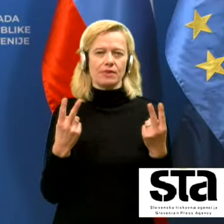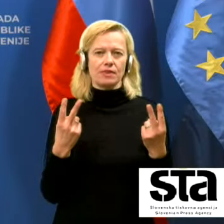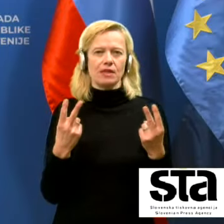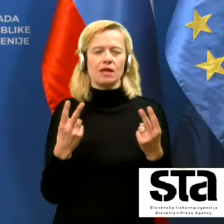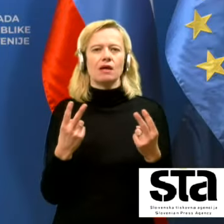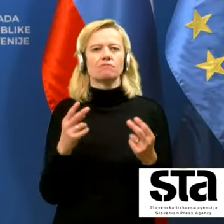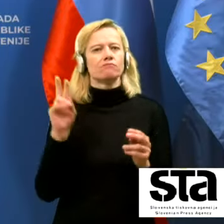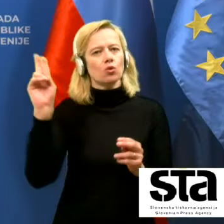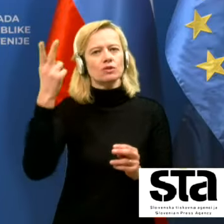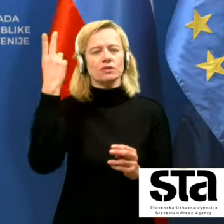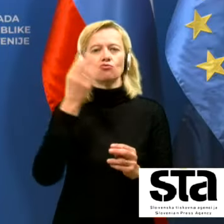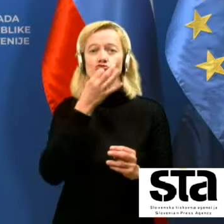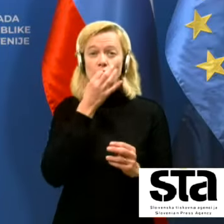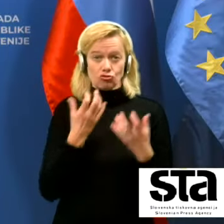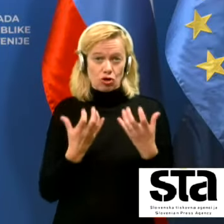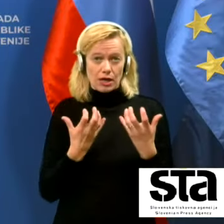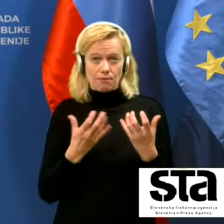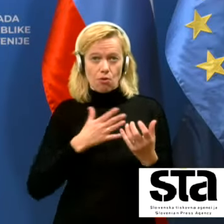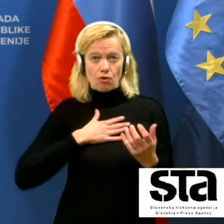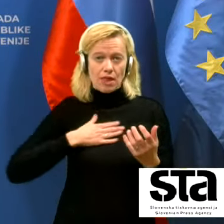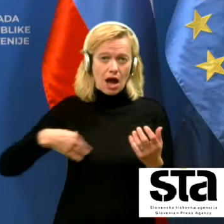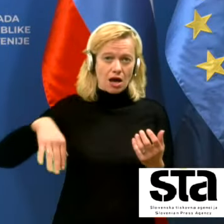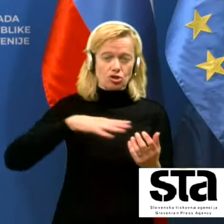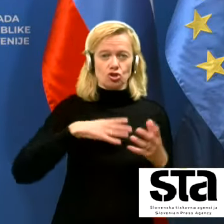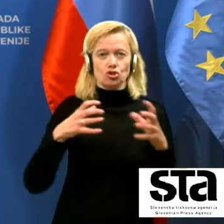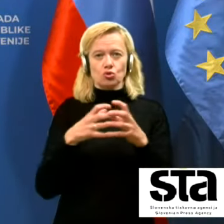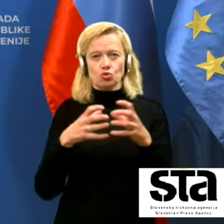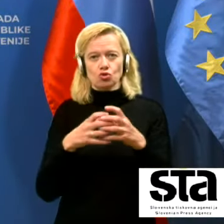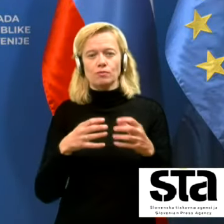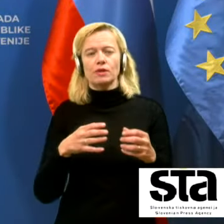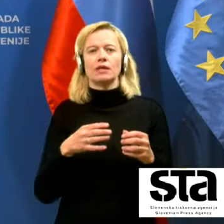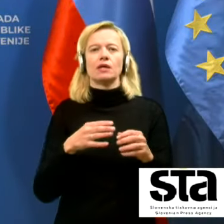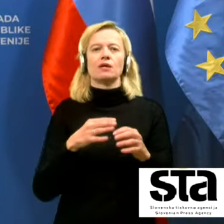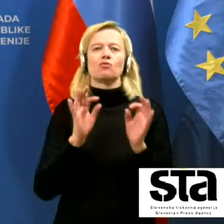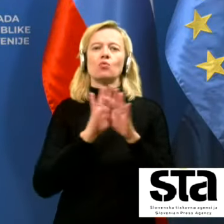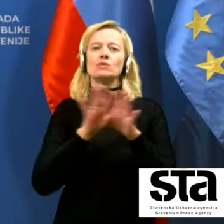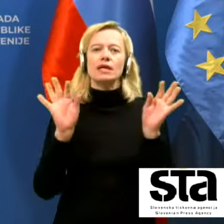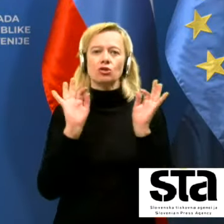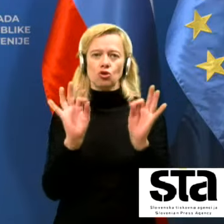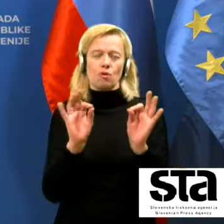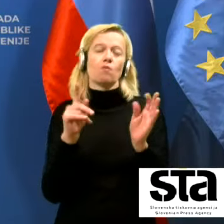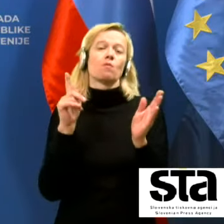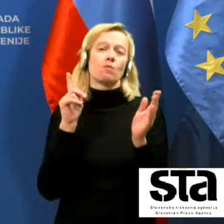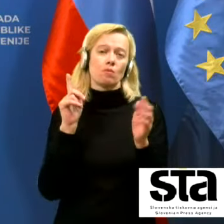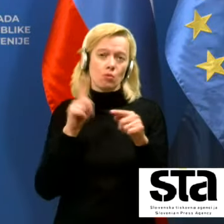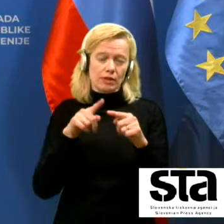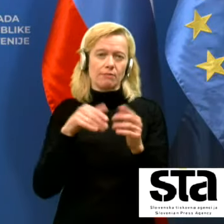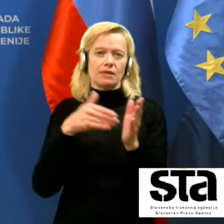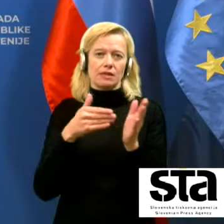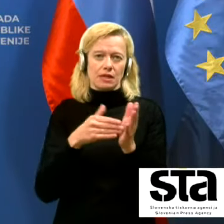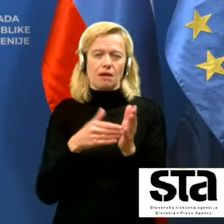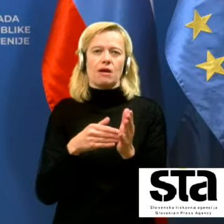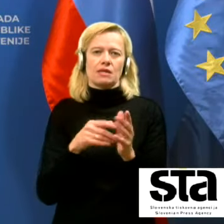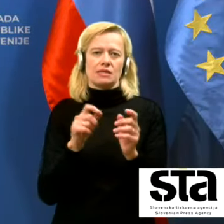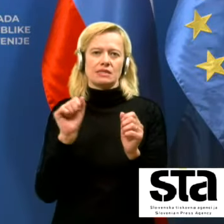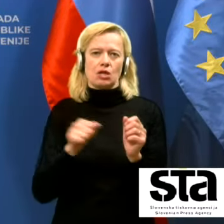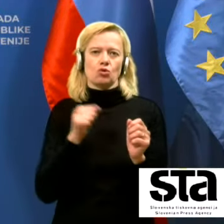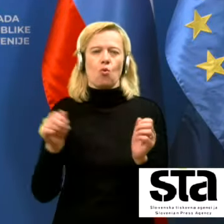družbi nam vsem dobro, potem je treba sveda iz tega razloga uporabljati masko. In